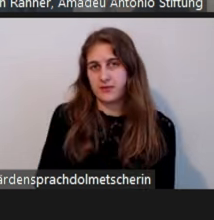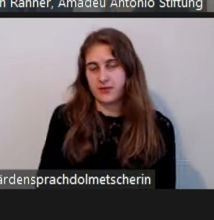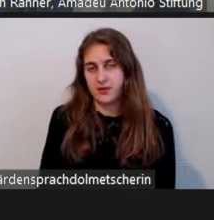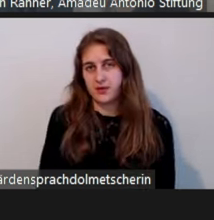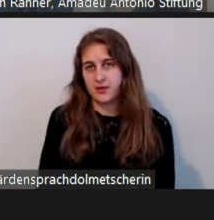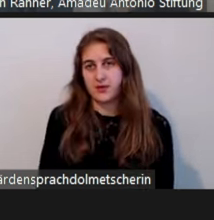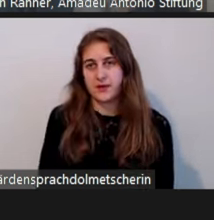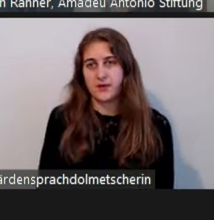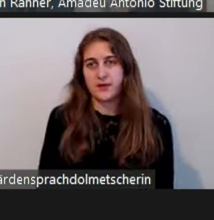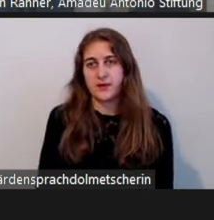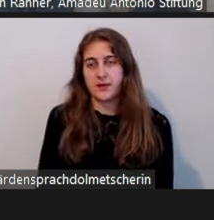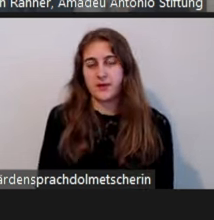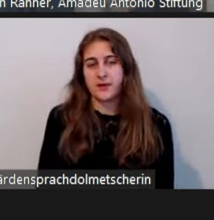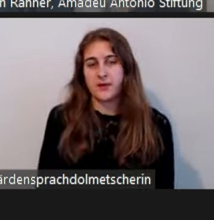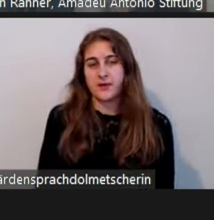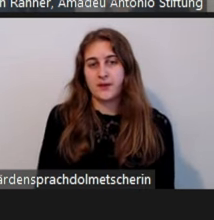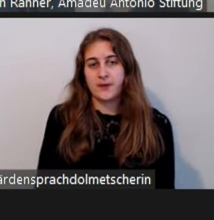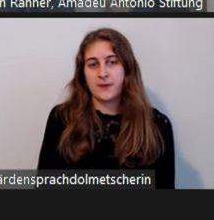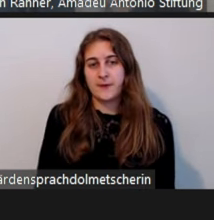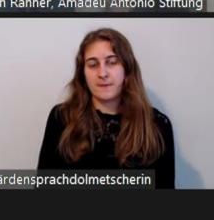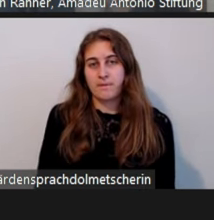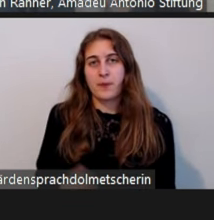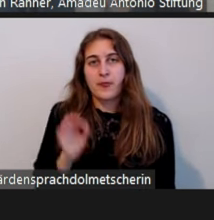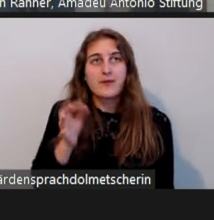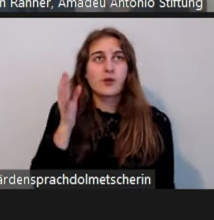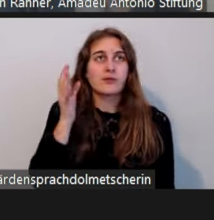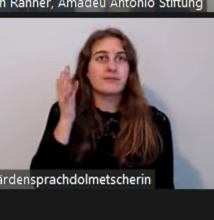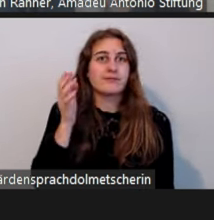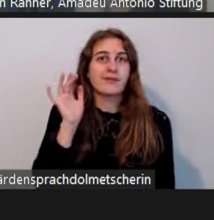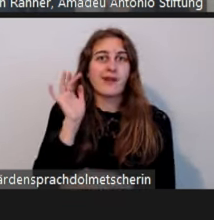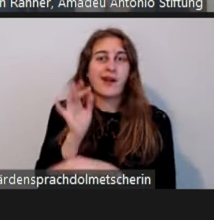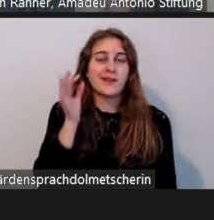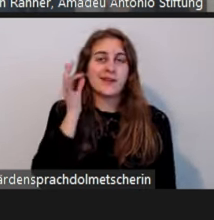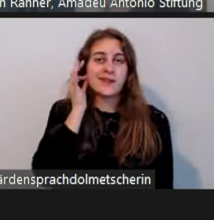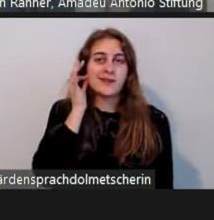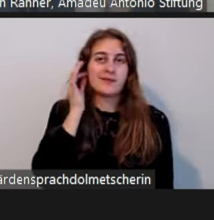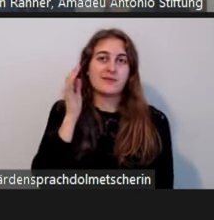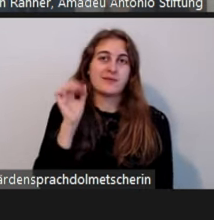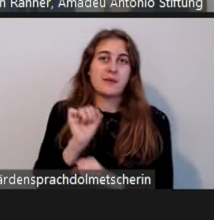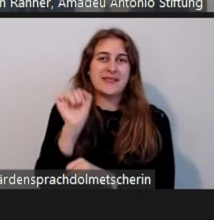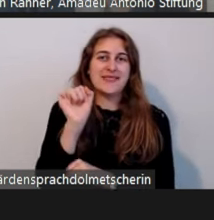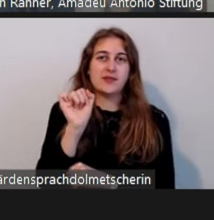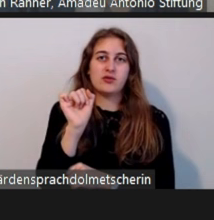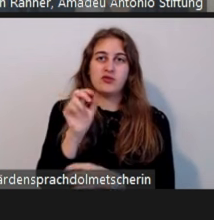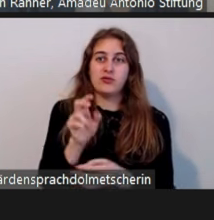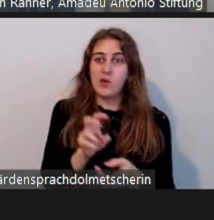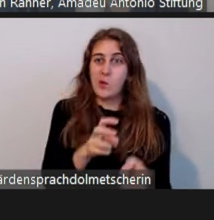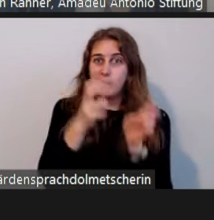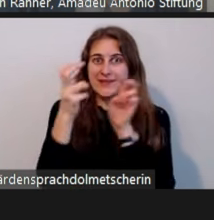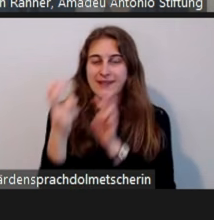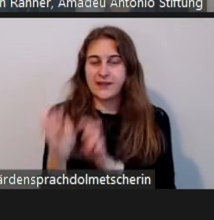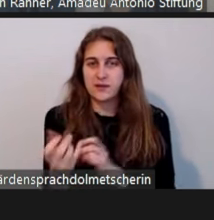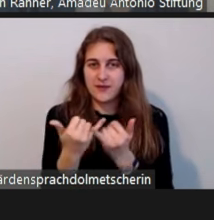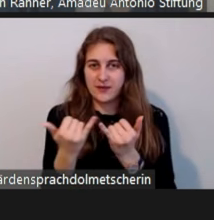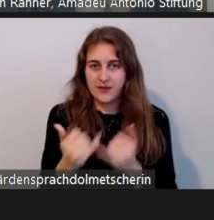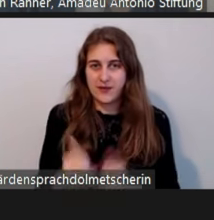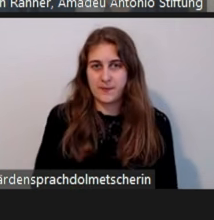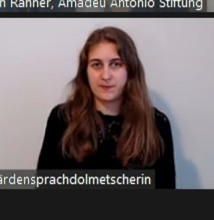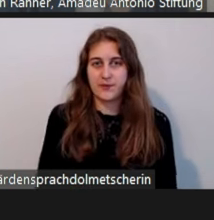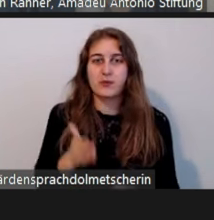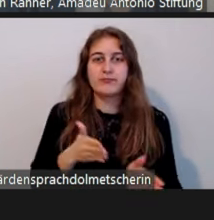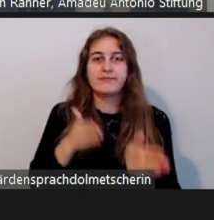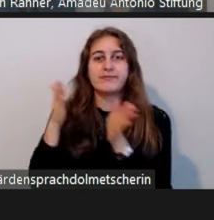antifeministische Bedrohung oder den Angriff umzusetzen. Und Sendungsinhalt ist dann nochmal so eine genauere Analyse, was sind denn da